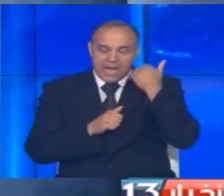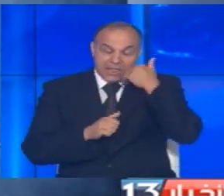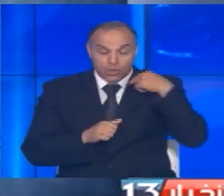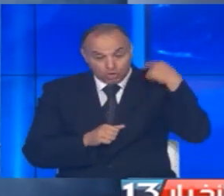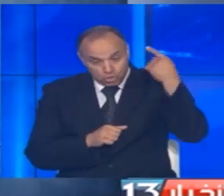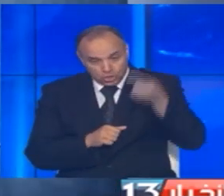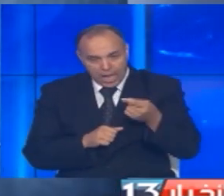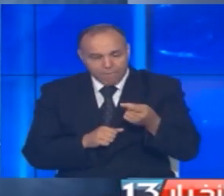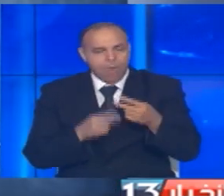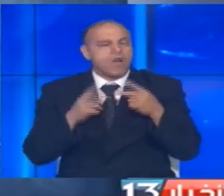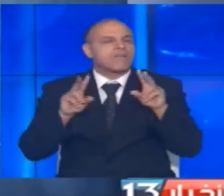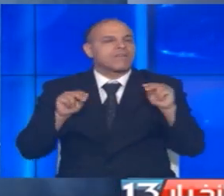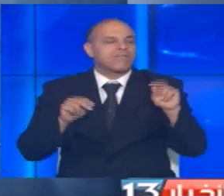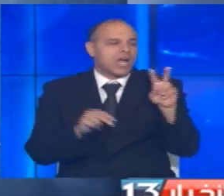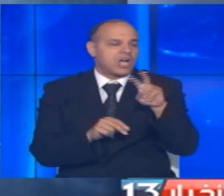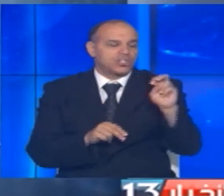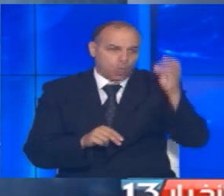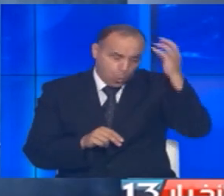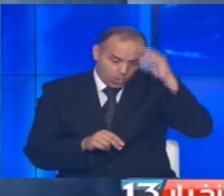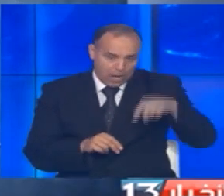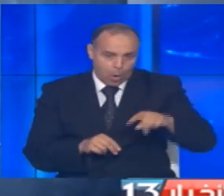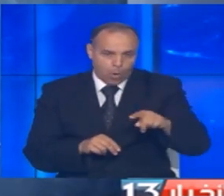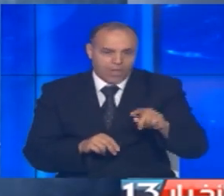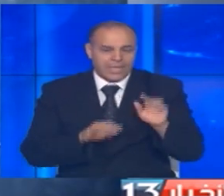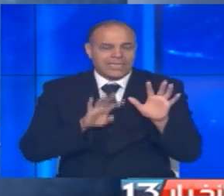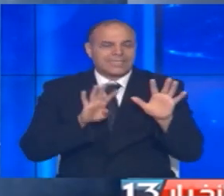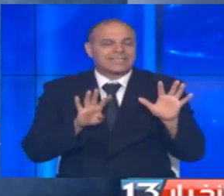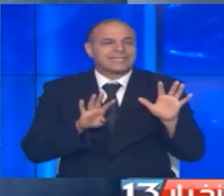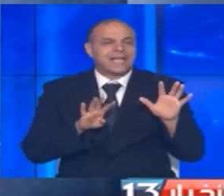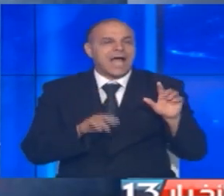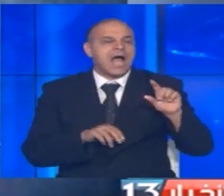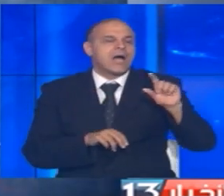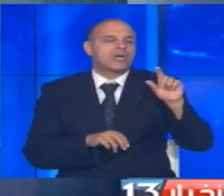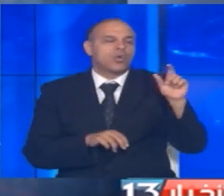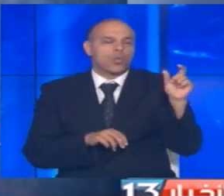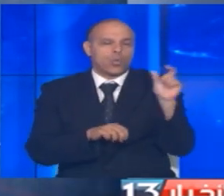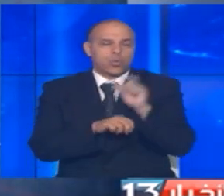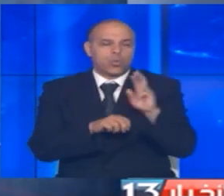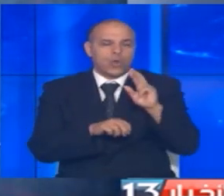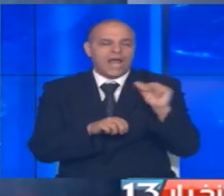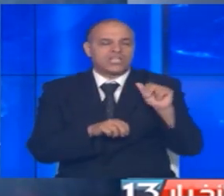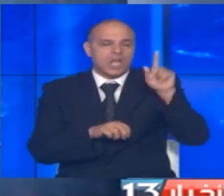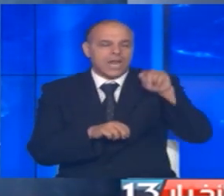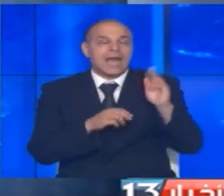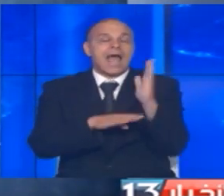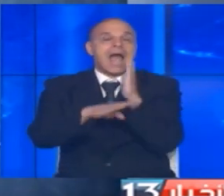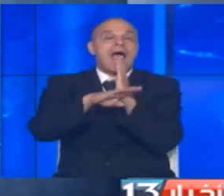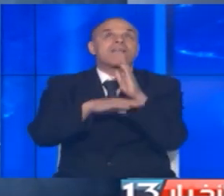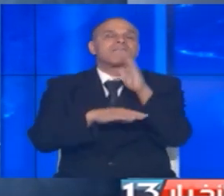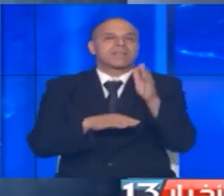المقبل الموافق للعشرين من أوت الجاري هو التاسع من شهر ذي الحج وهو يوم عرفة